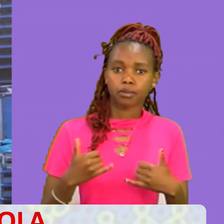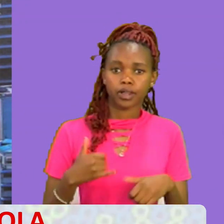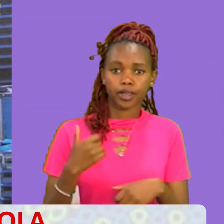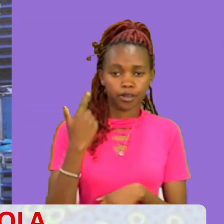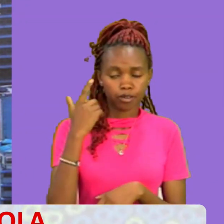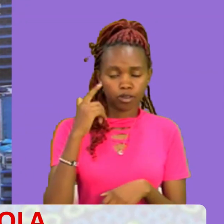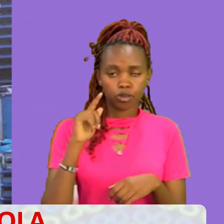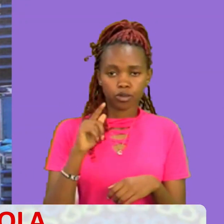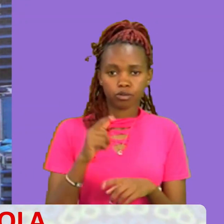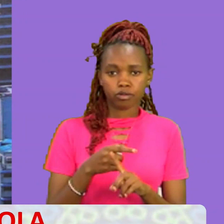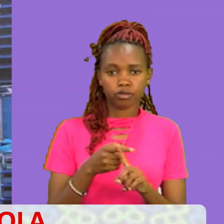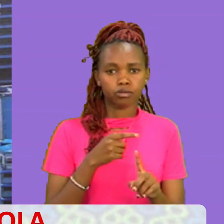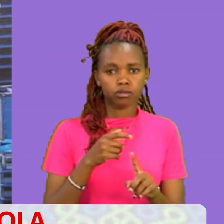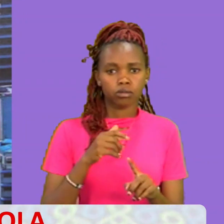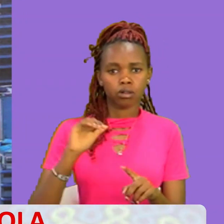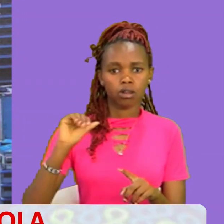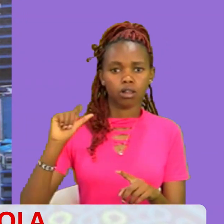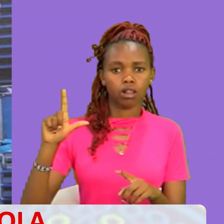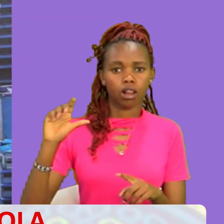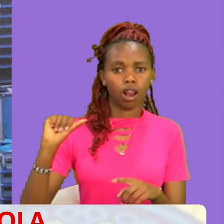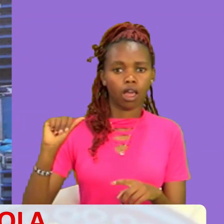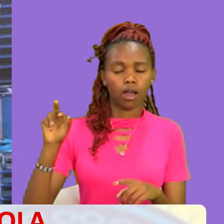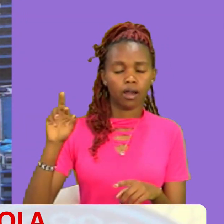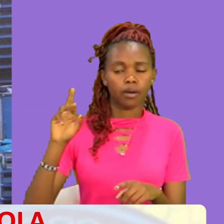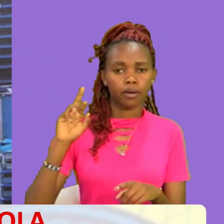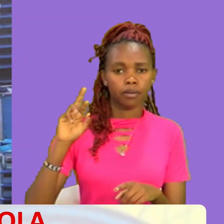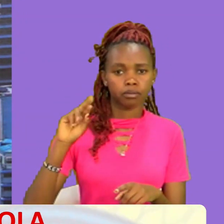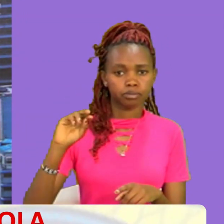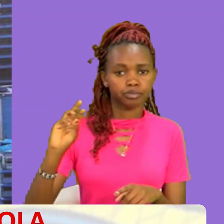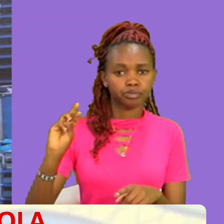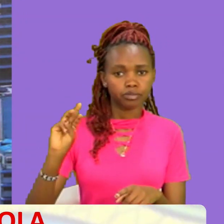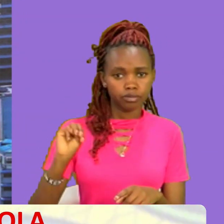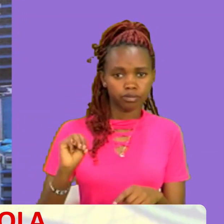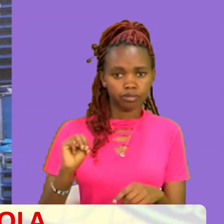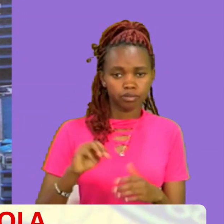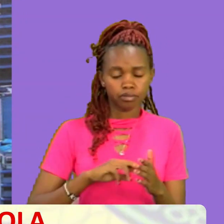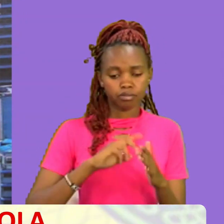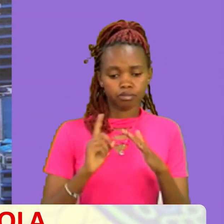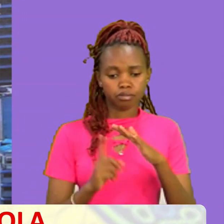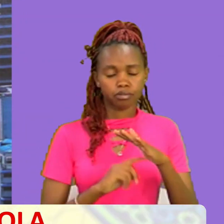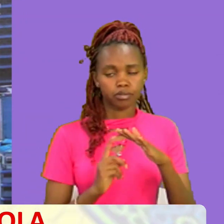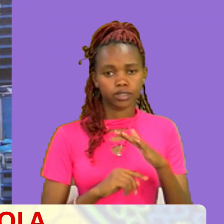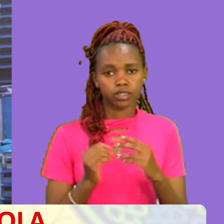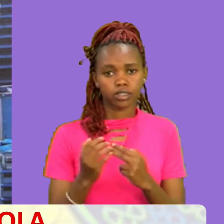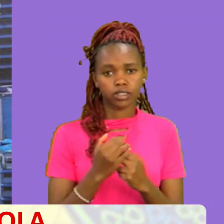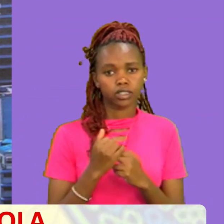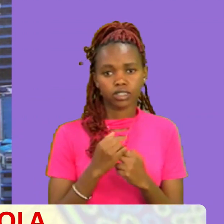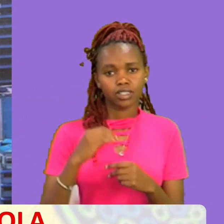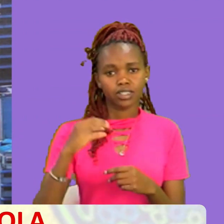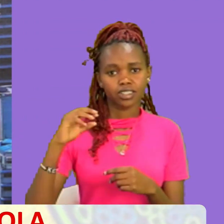Alam Alam Ministry Ministry Ministry Na wafanya Kolabo Na Christina Shusho